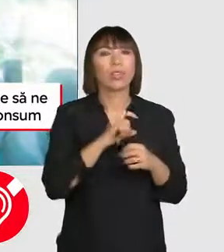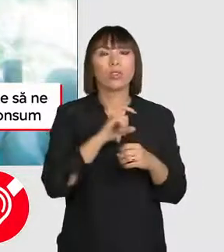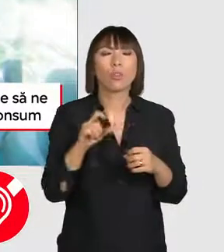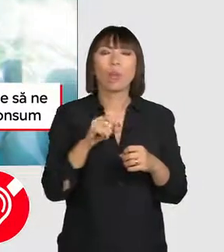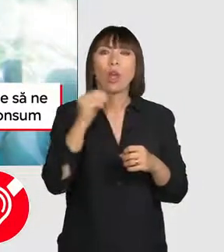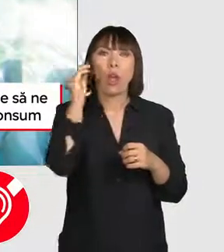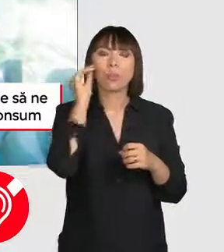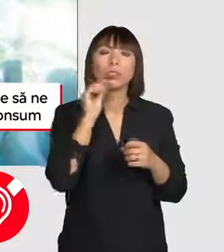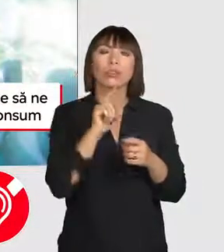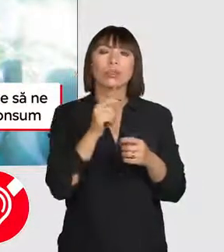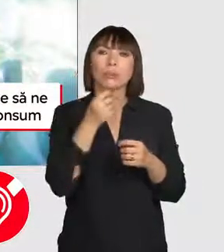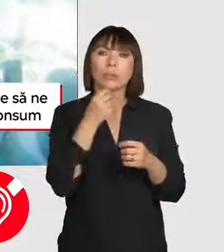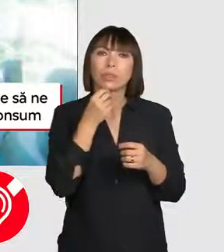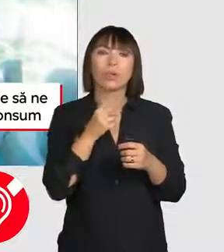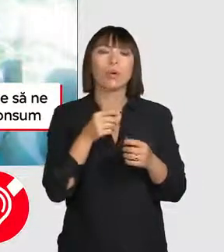consum și să nu mai folosim plastic.